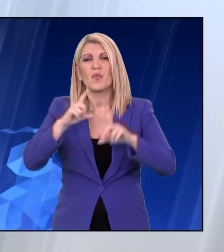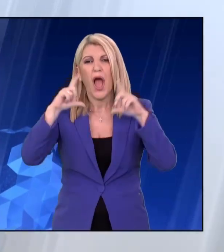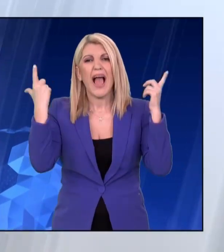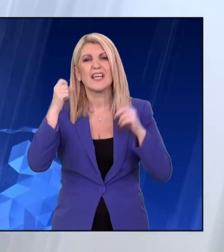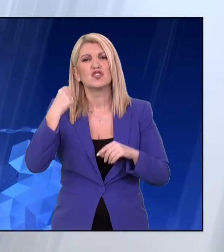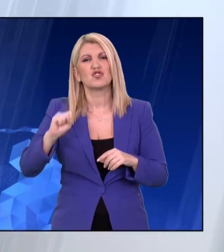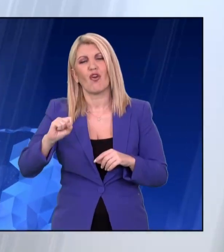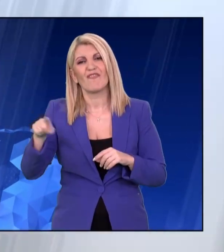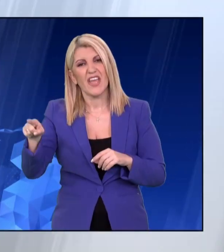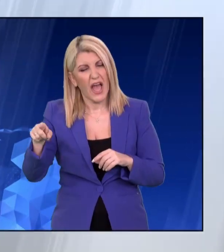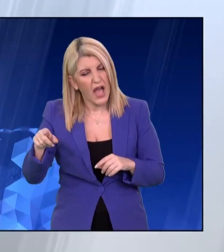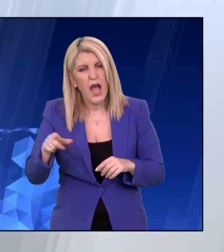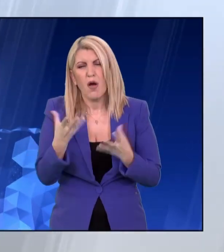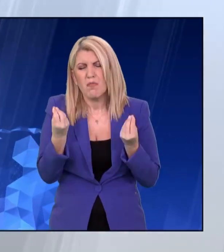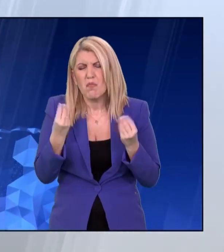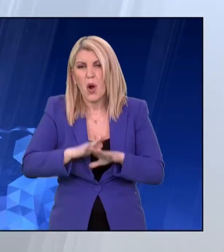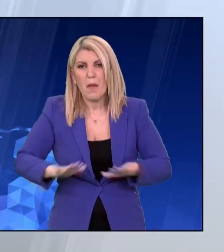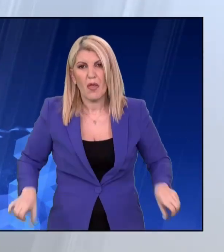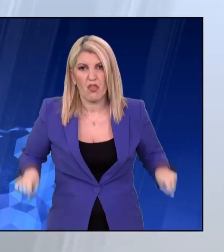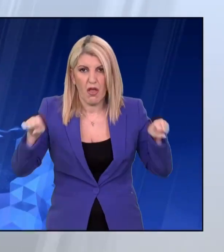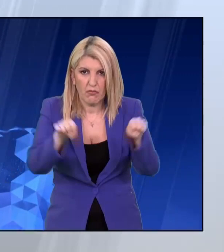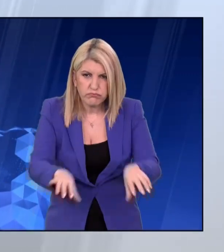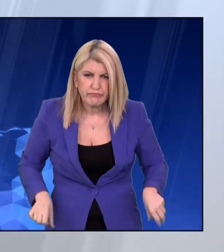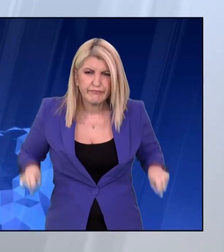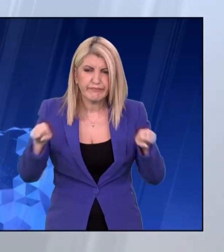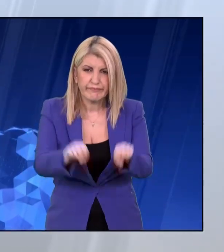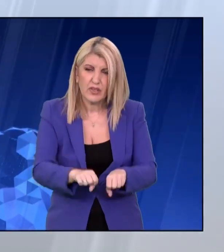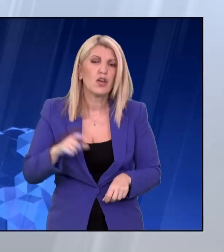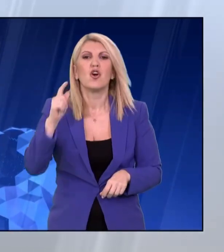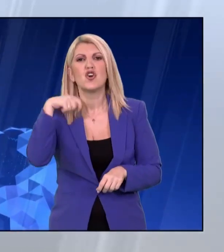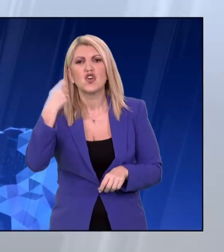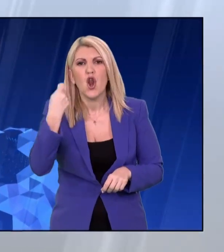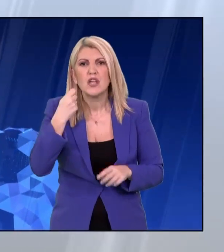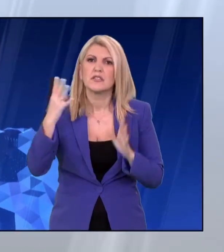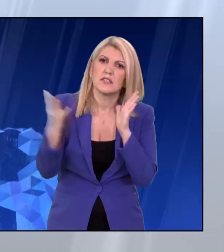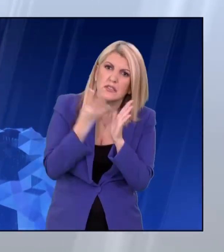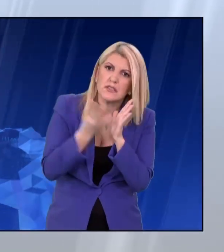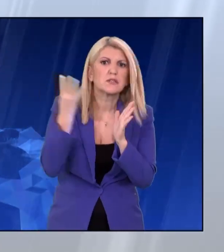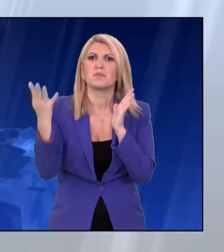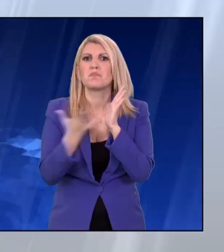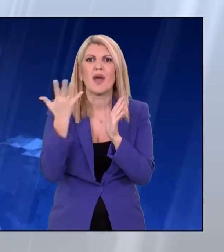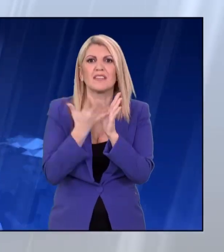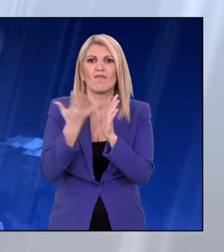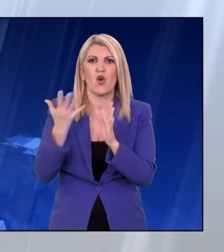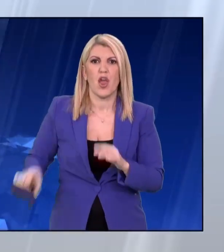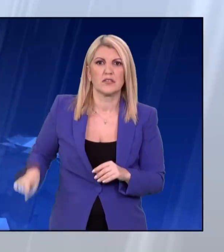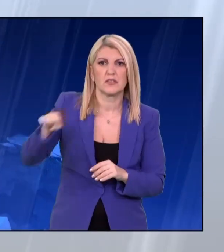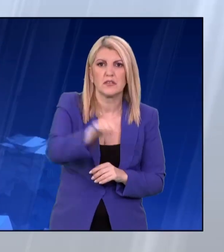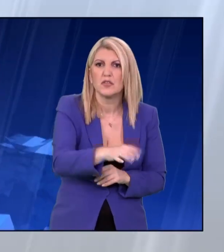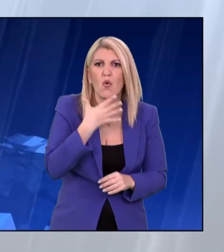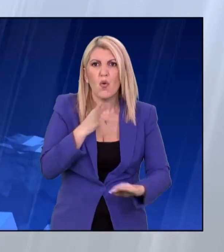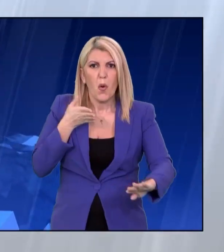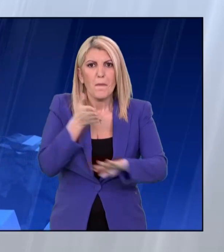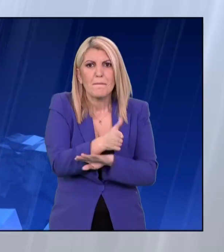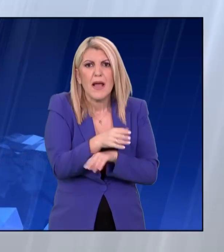μάλιστα λίγοι γονείς που αναγκάζονται να φέρουν τα παιδιά τους τέταρτη και πέμπτη φορά μέσα σε λίγες ημέρες λόγω του έντονου συνοστισμού και της πολύωρης αναμονής.